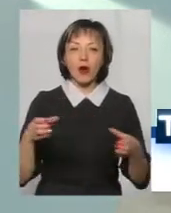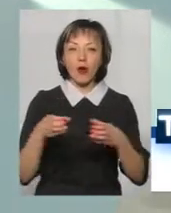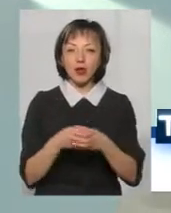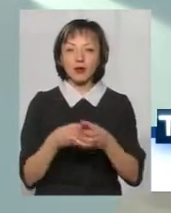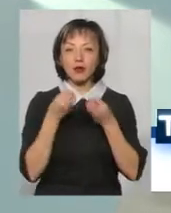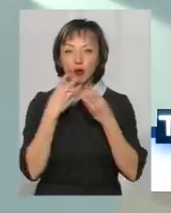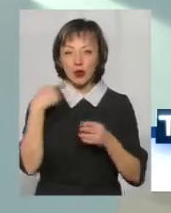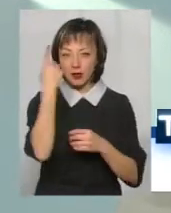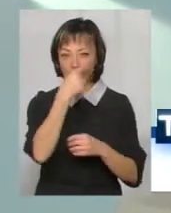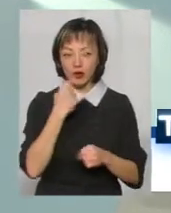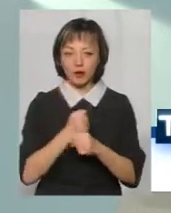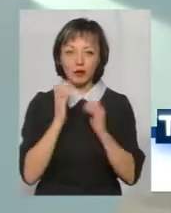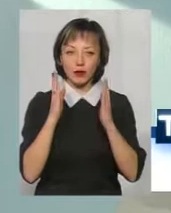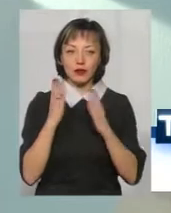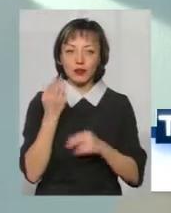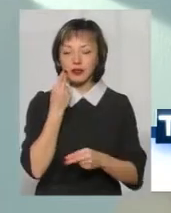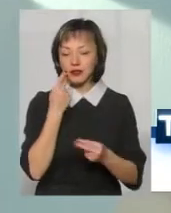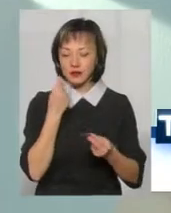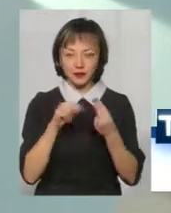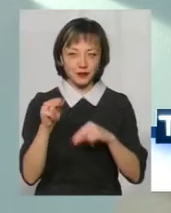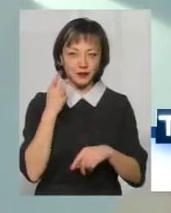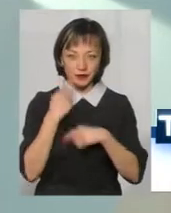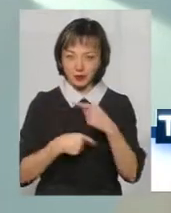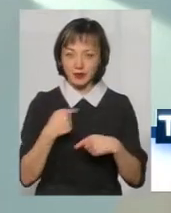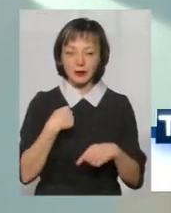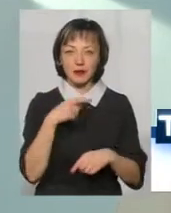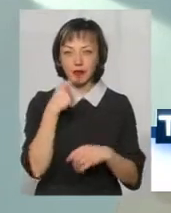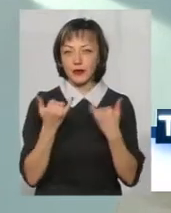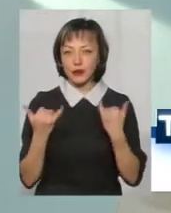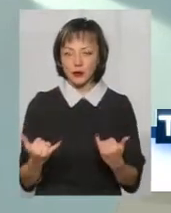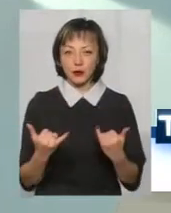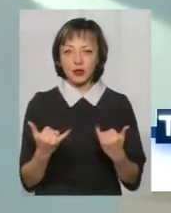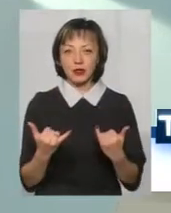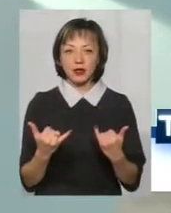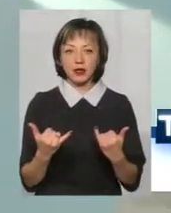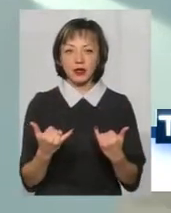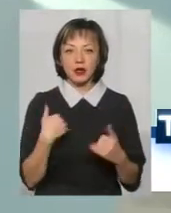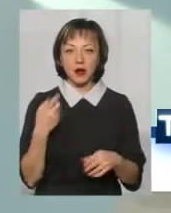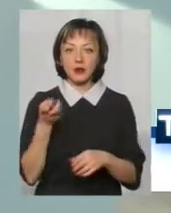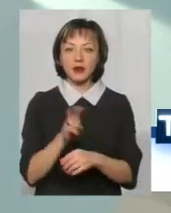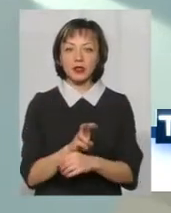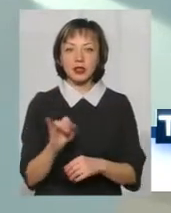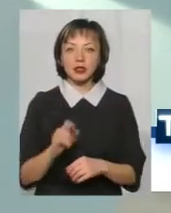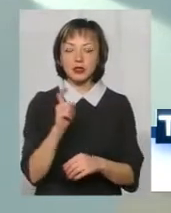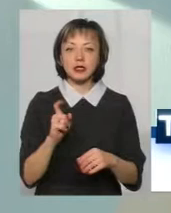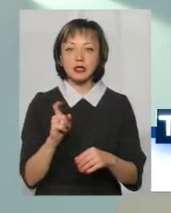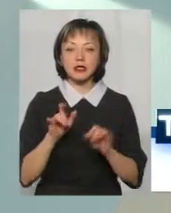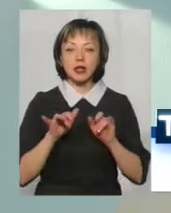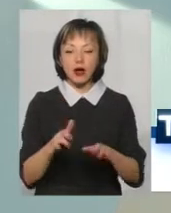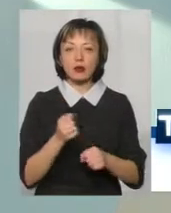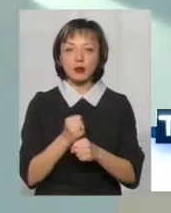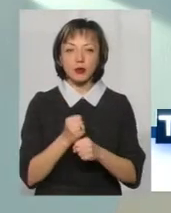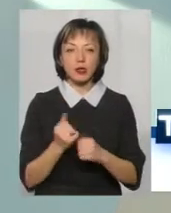але індивідуальна робота, вона завжди найкраща. І я кажу це, от сьогодні буквально, тільки що я прийшла із заходу, який ми